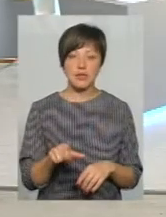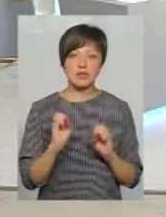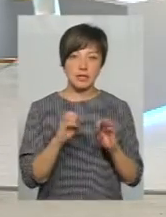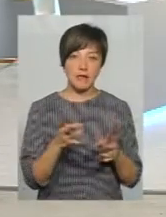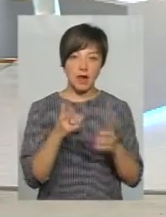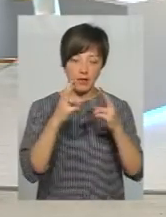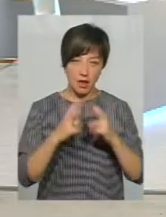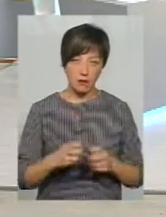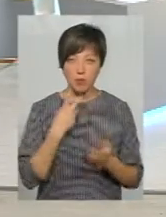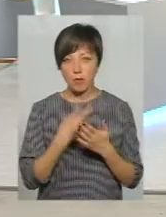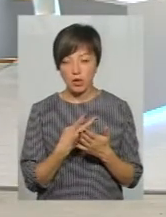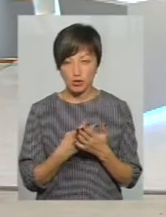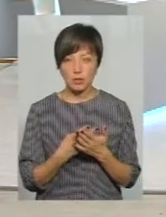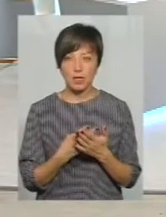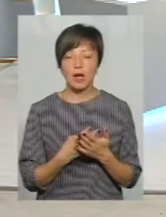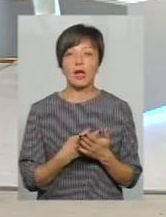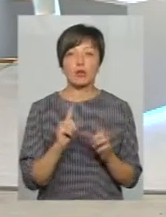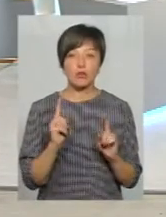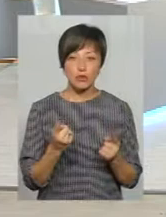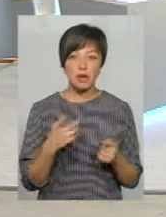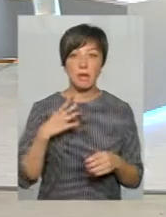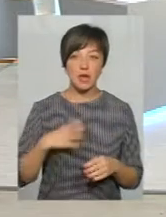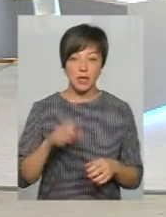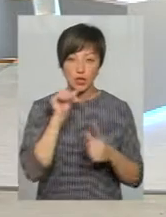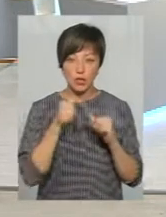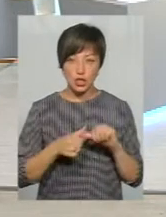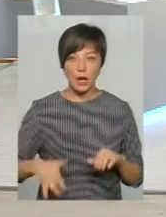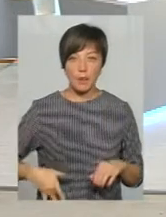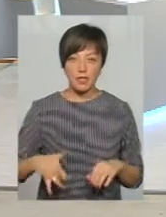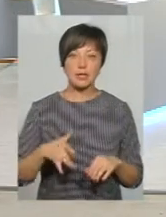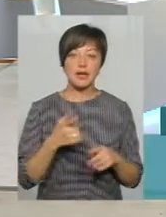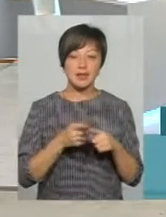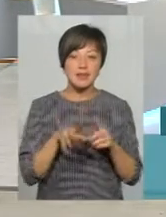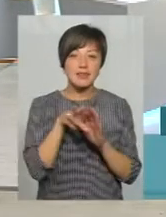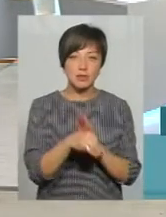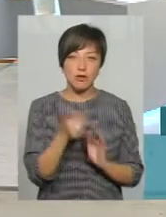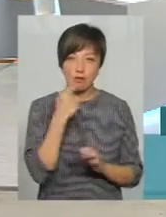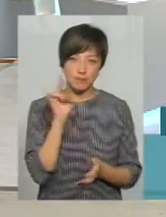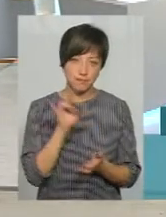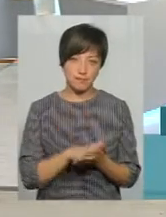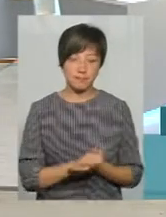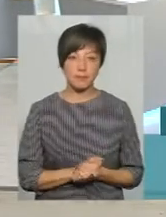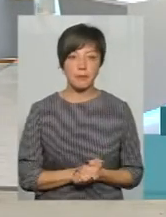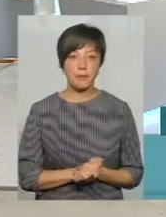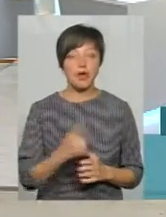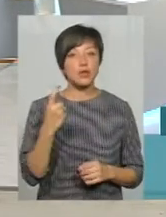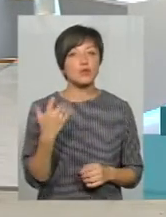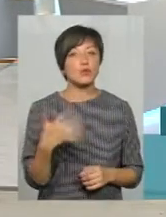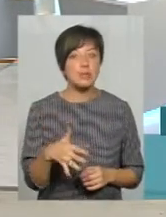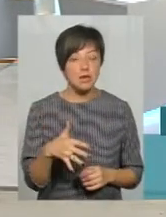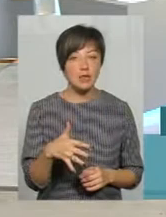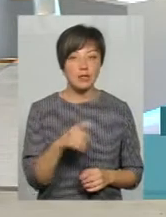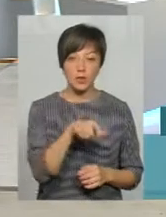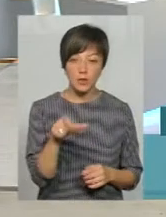аналізів, вона вже тоді побачить. Тому що, як вона вже перенесла хронічний гепатит, то антитіла залишаються пожиттєво. Але все ж таки, 155,